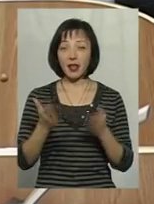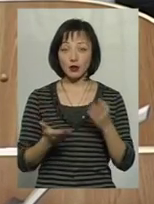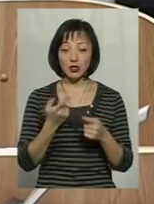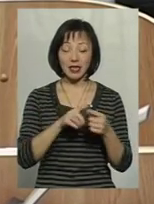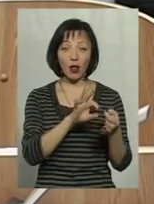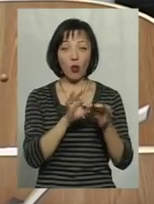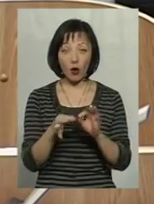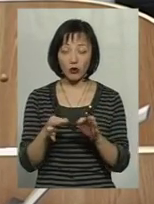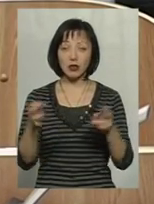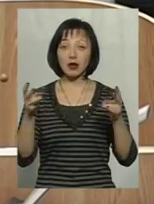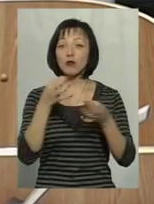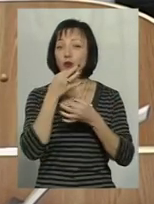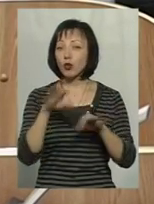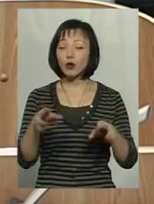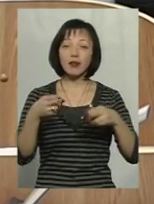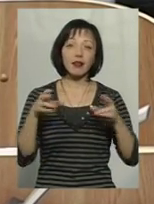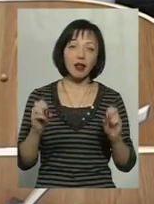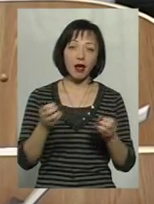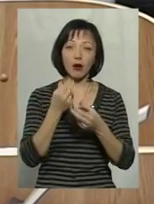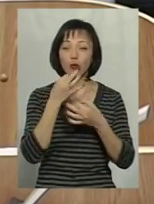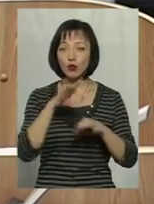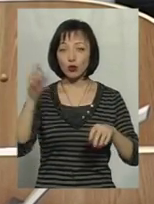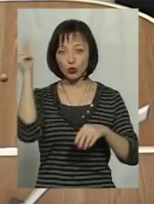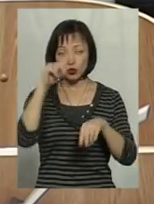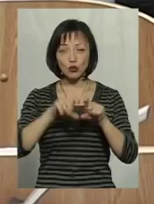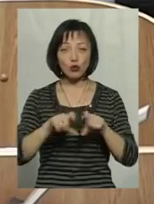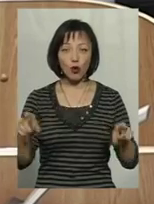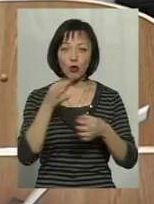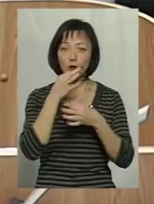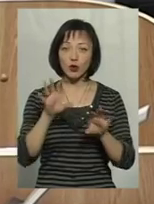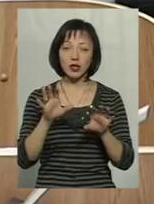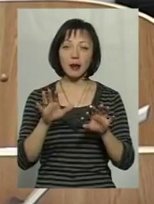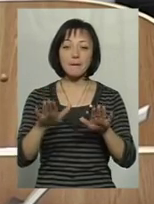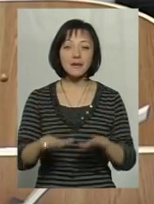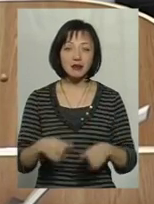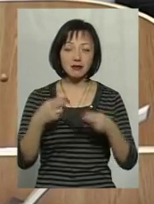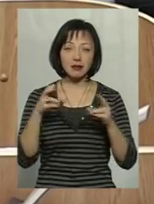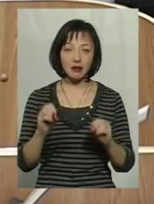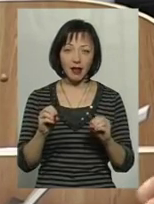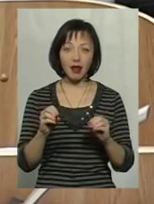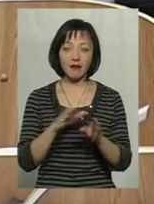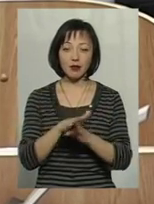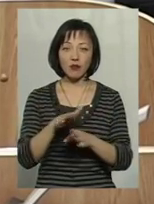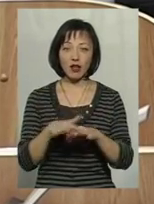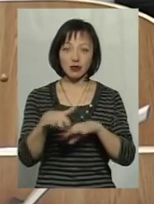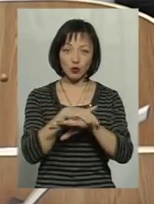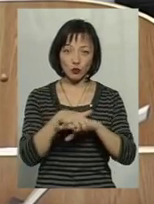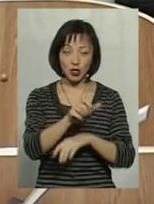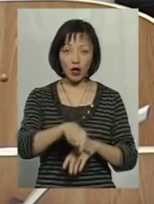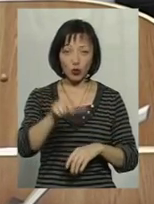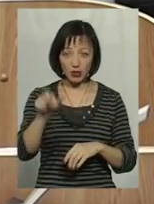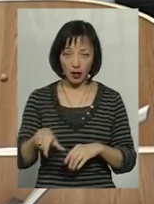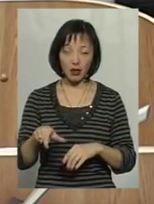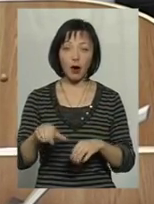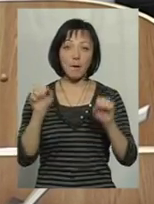цією логікою йти, то будь-де, будь-яку школу, будь-яке місце, де відбувається скупчення